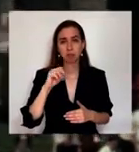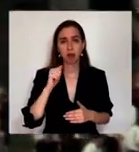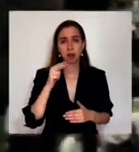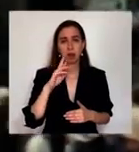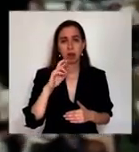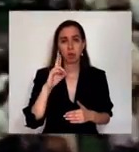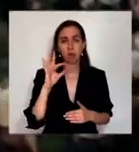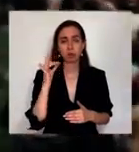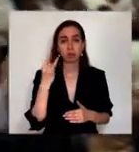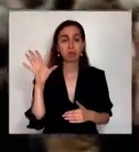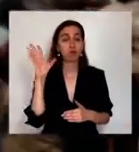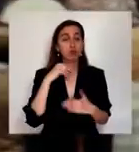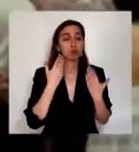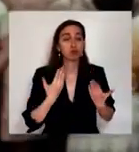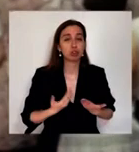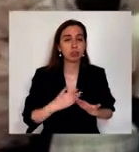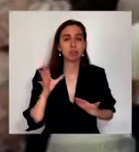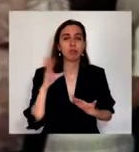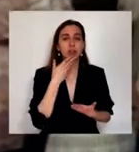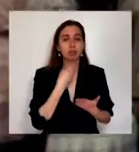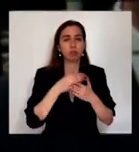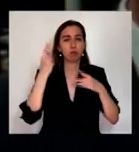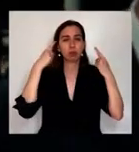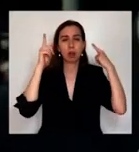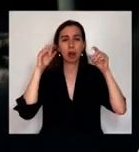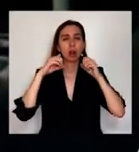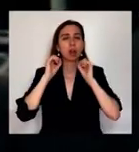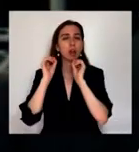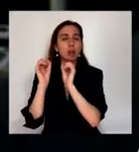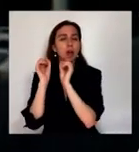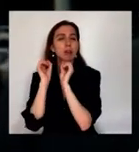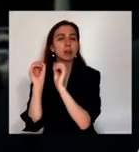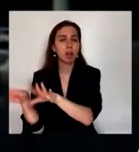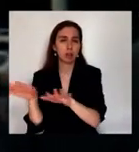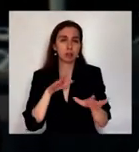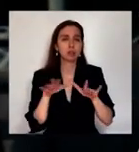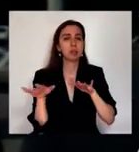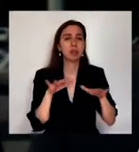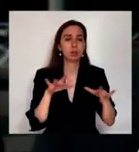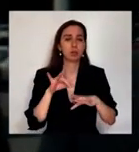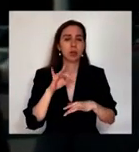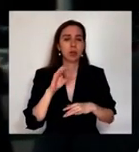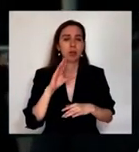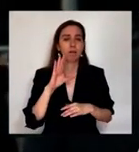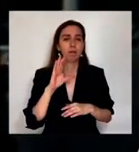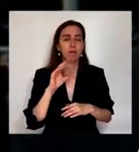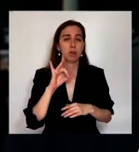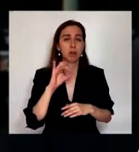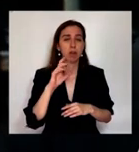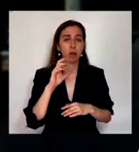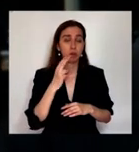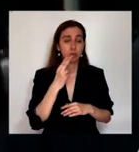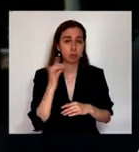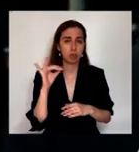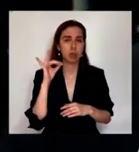жизнь, весь свой талант отдал делу революции, отдал отечеству, которое он славил,